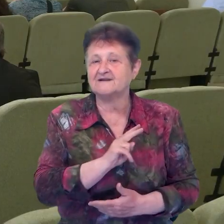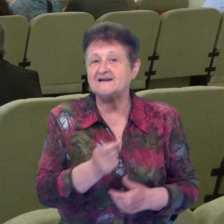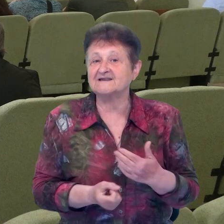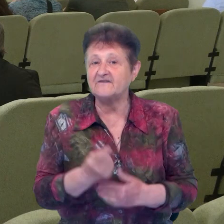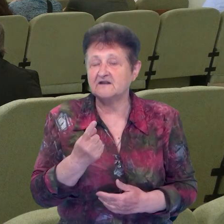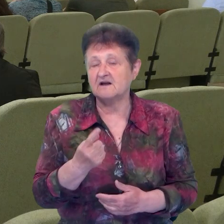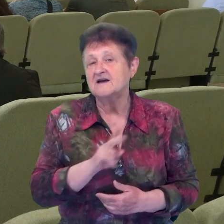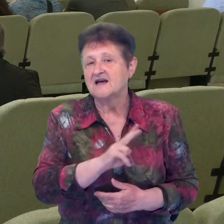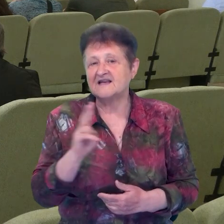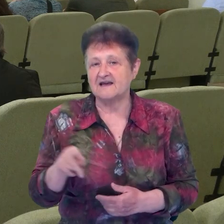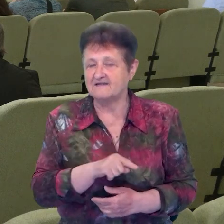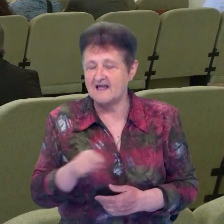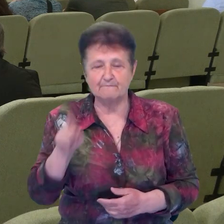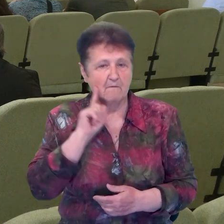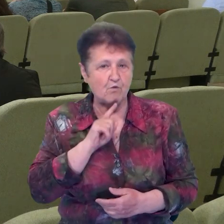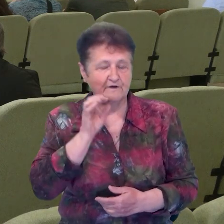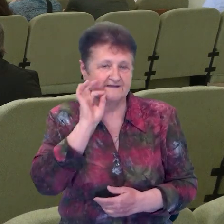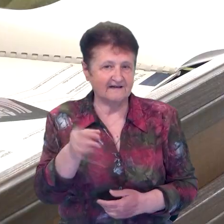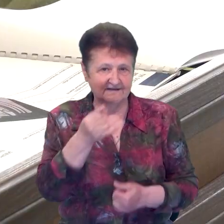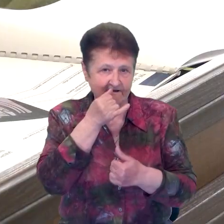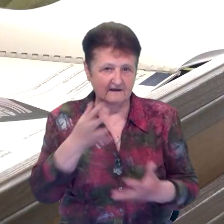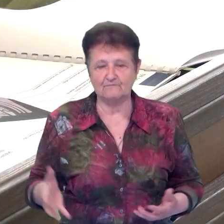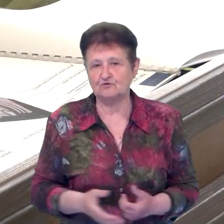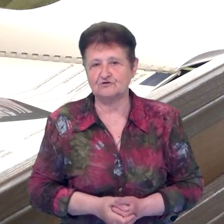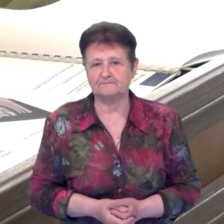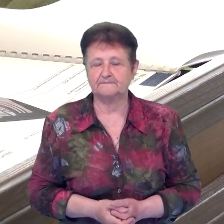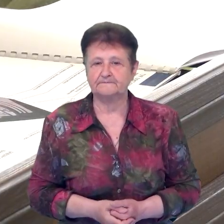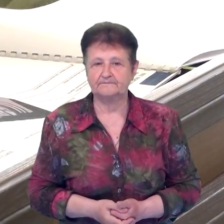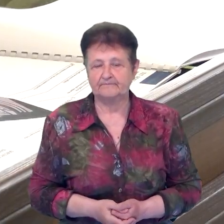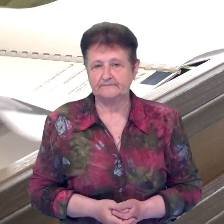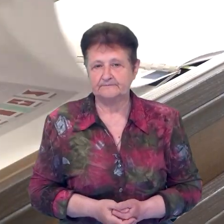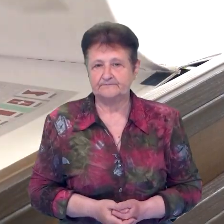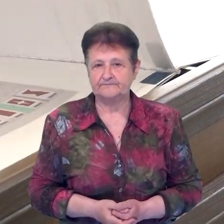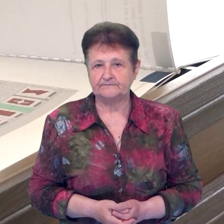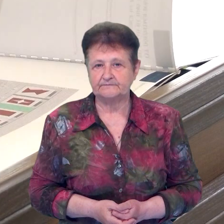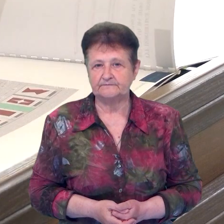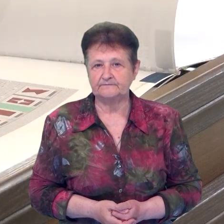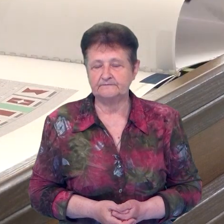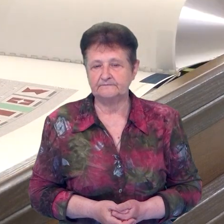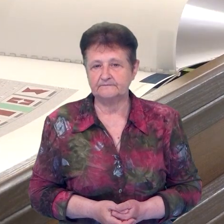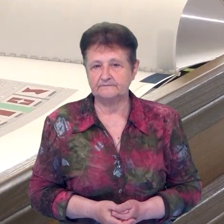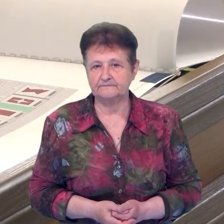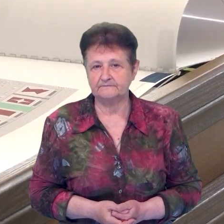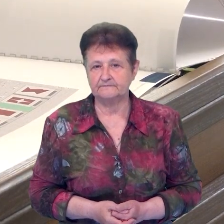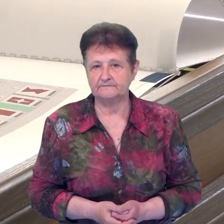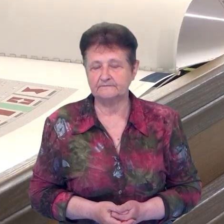проєкту в життя та в які терміни, поки сказати не можна. Наталія Гоман, Роман Закревський, Суспільне новини, Чернігів.